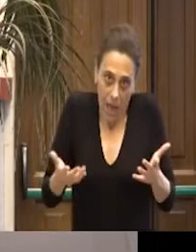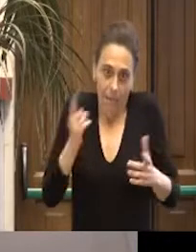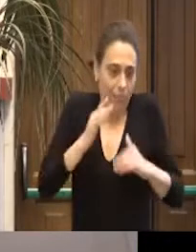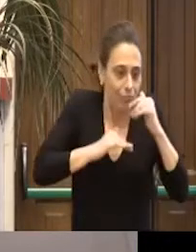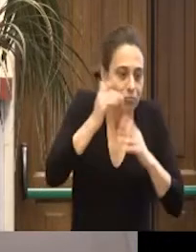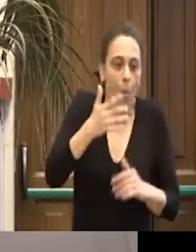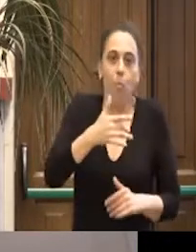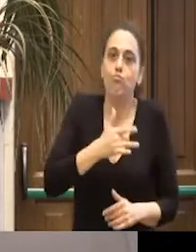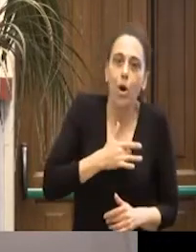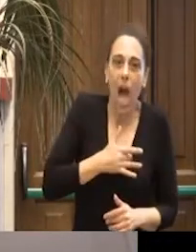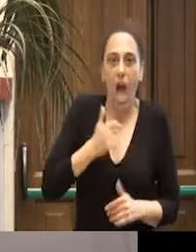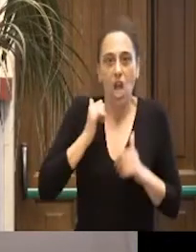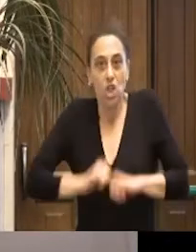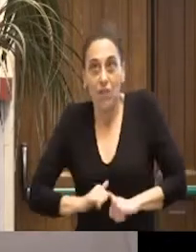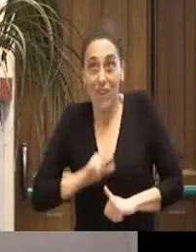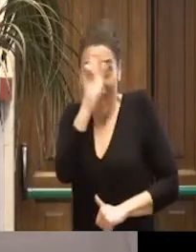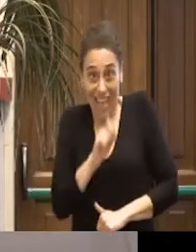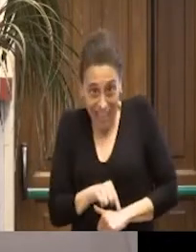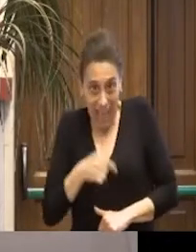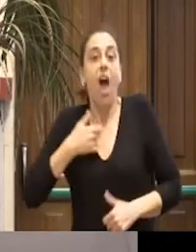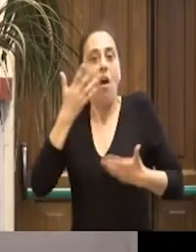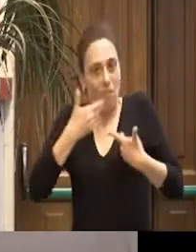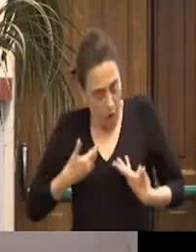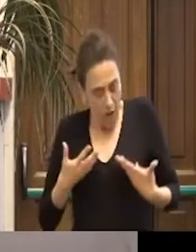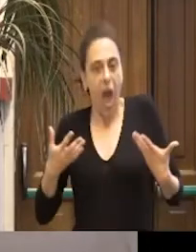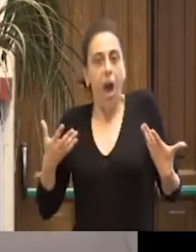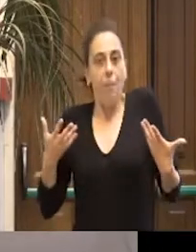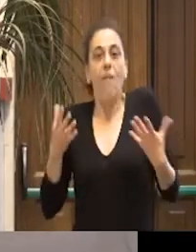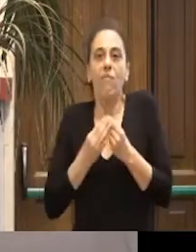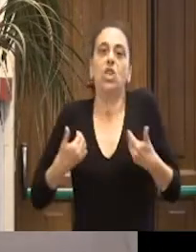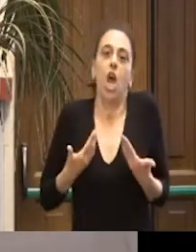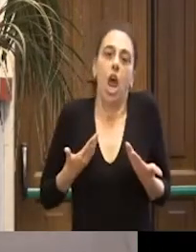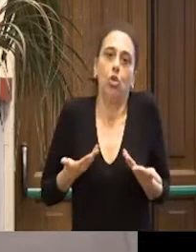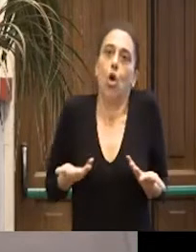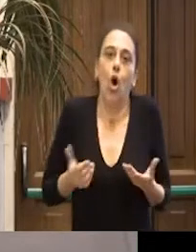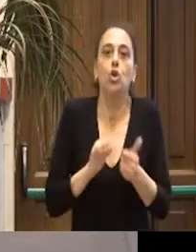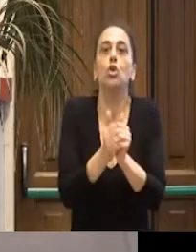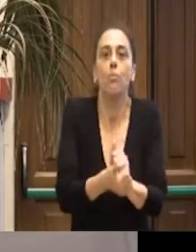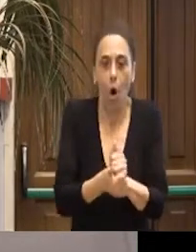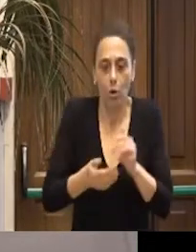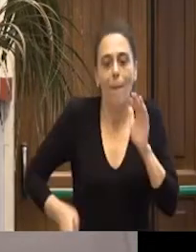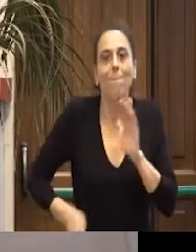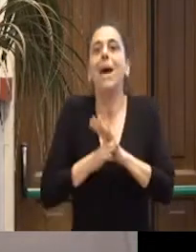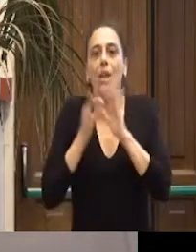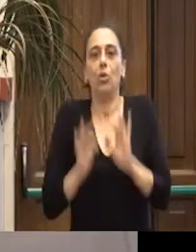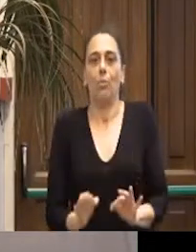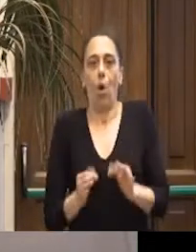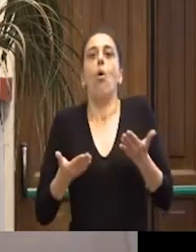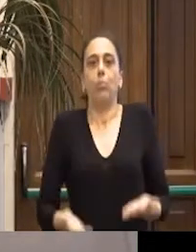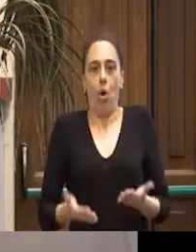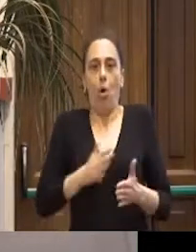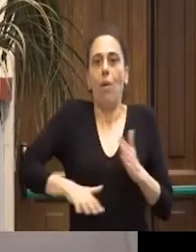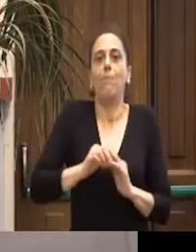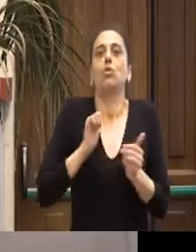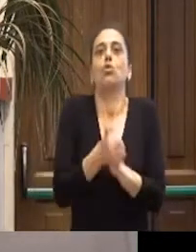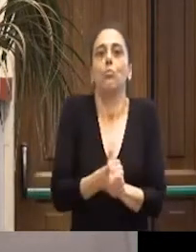civile diciamo del paese e lo vogliamo fare appunto da donne e vogliamo dare il nostro contributo in quanto tale, partendo da cosa? Partendo dalla pratica sportiva,